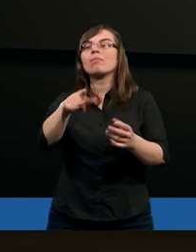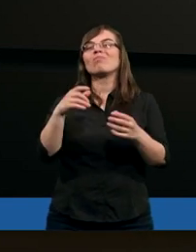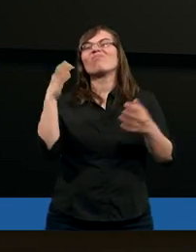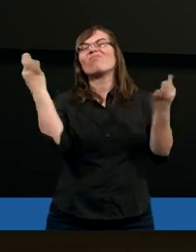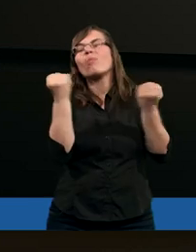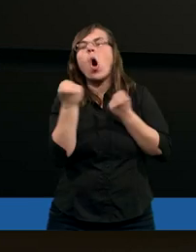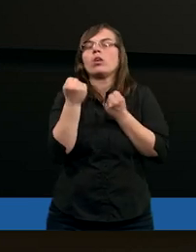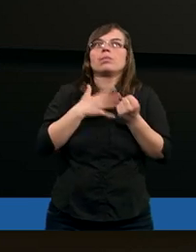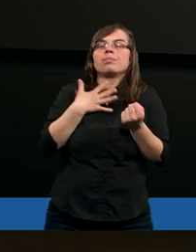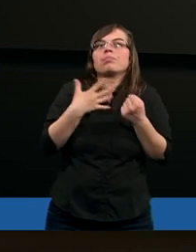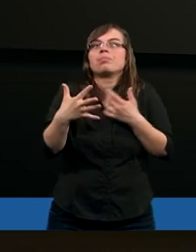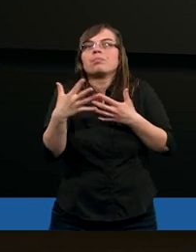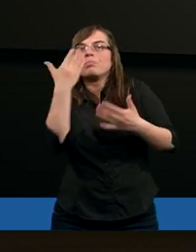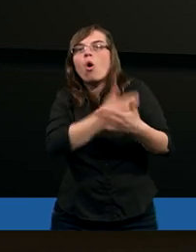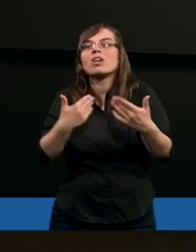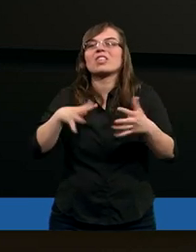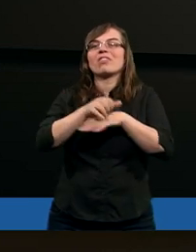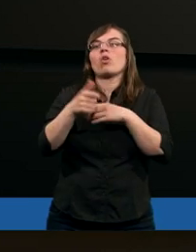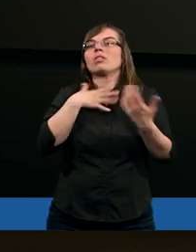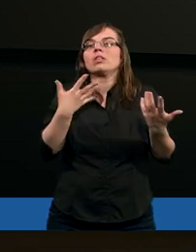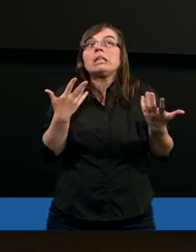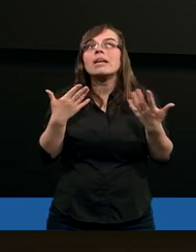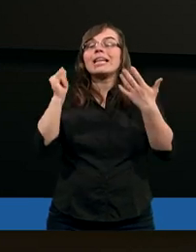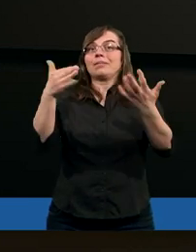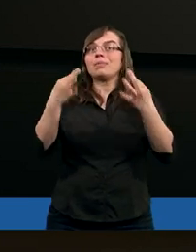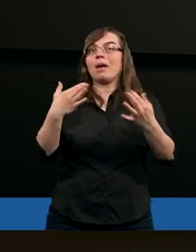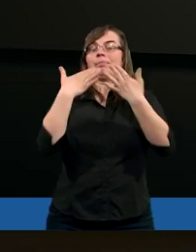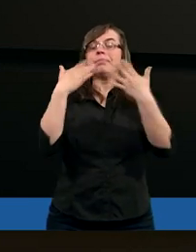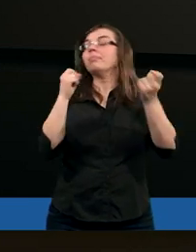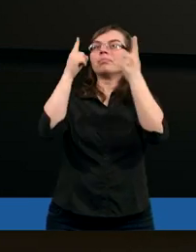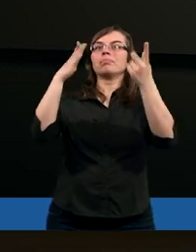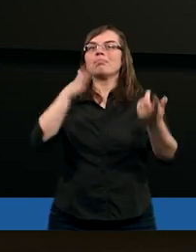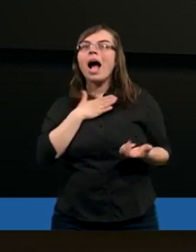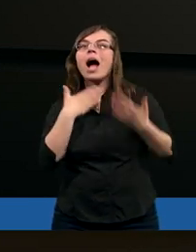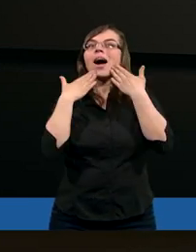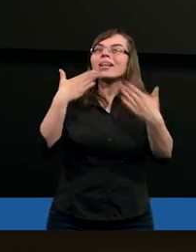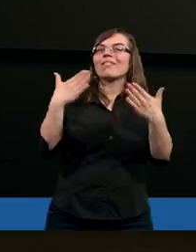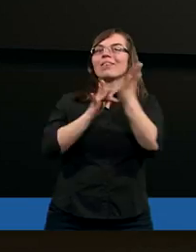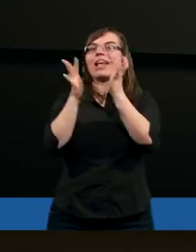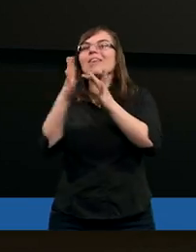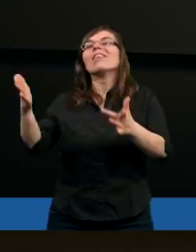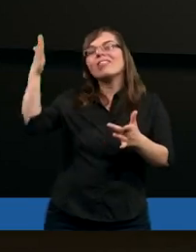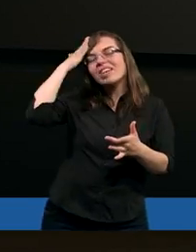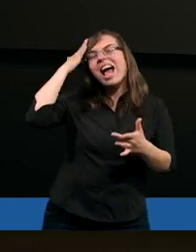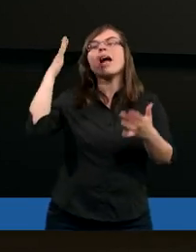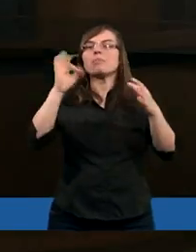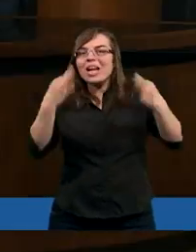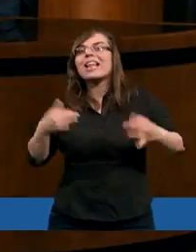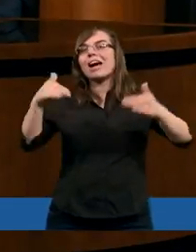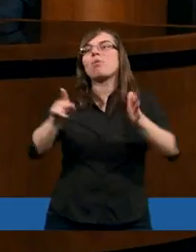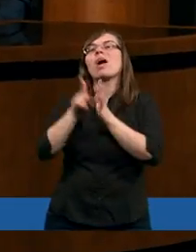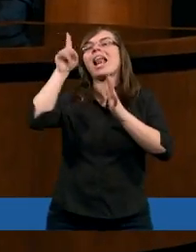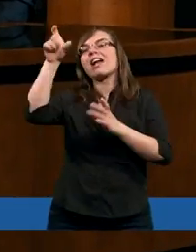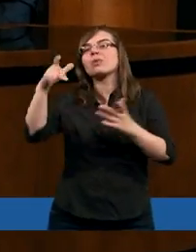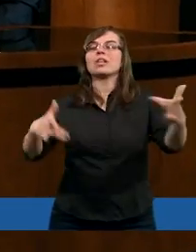poważnie poturbowały. I ona mówi, Panie Jezu, dziękuję Ci, teraz wiem i cieszę się, że dla Ciebie